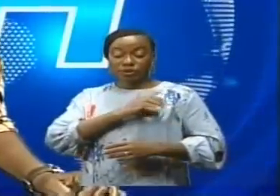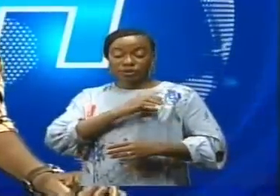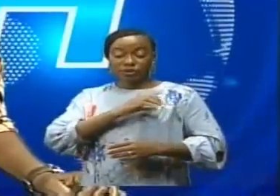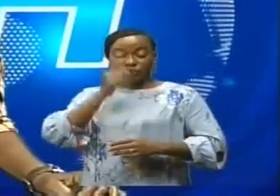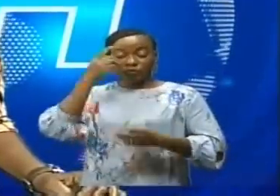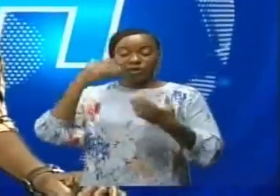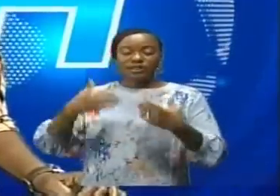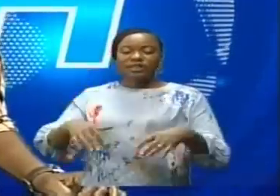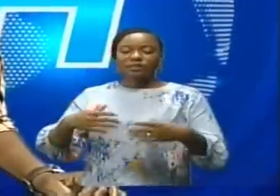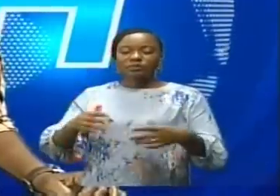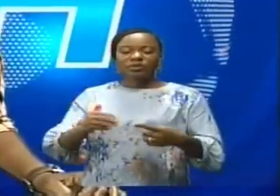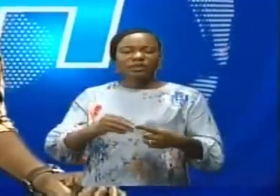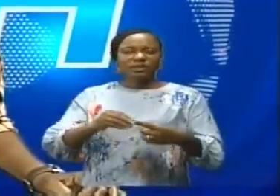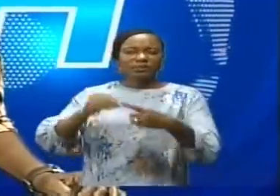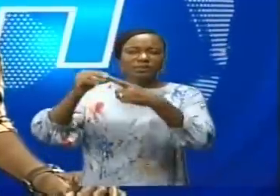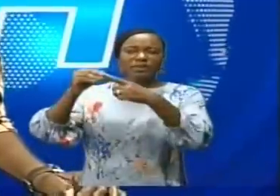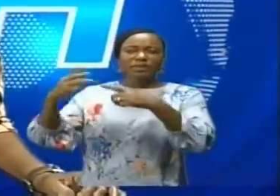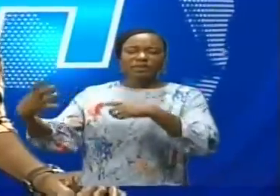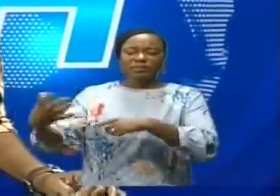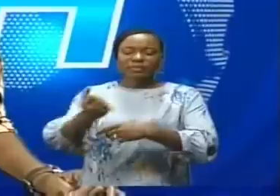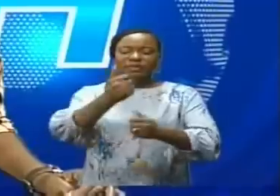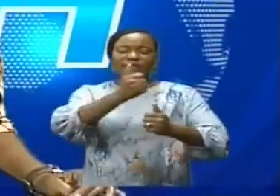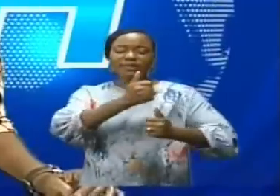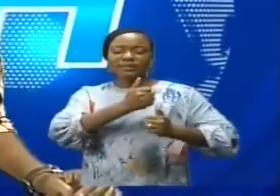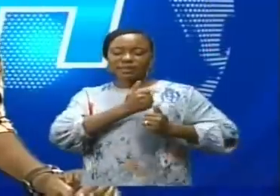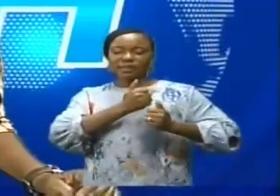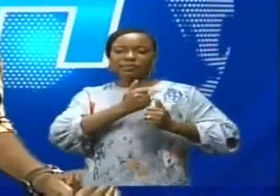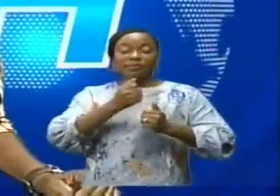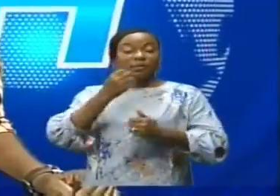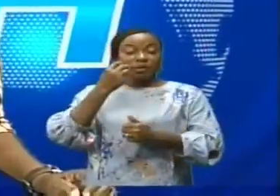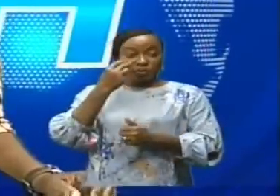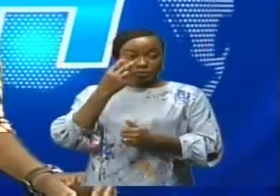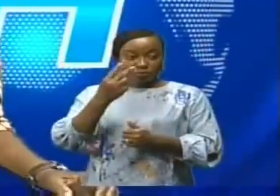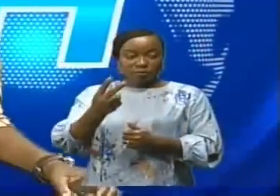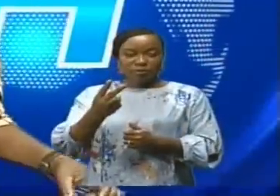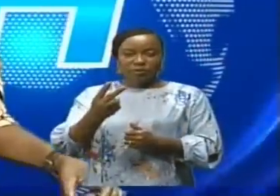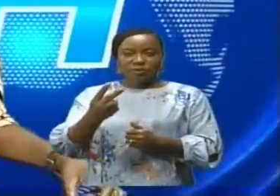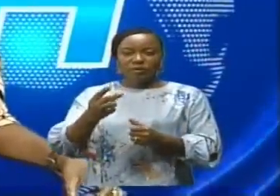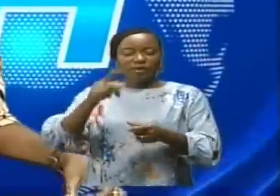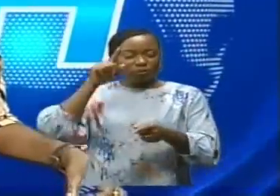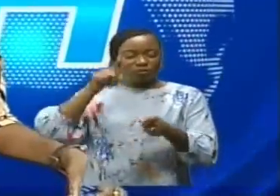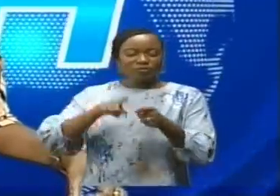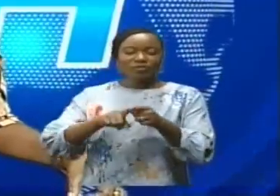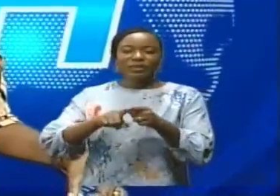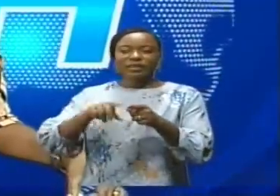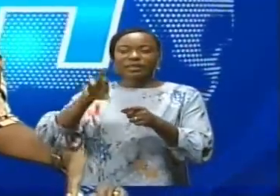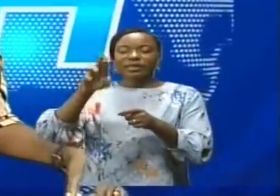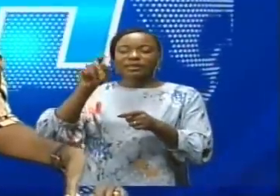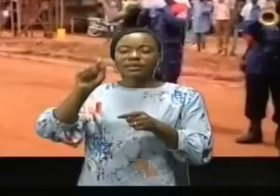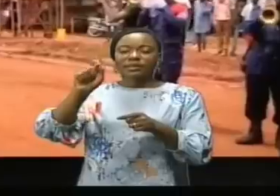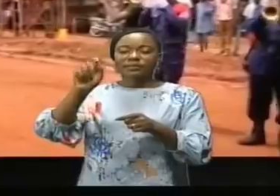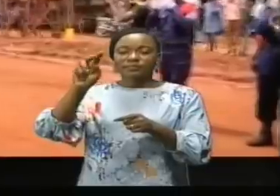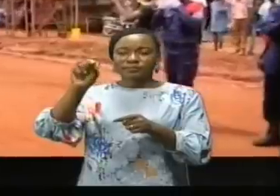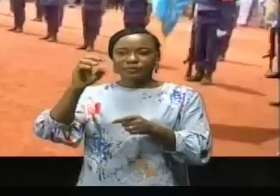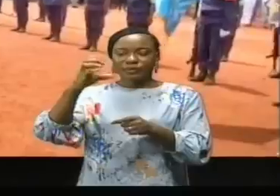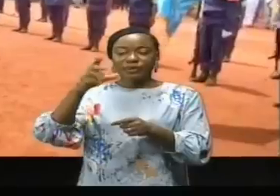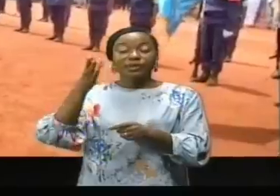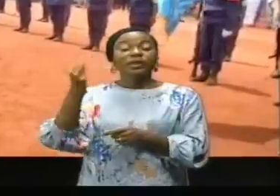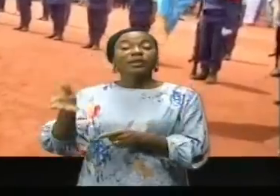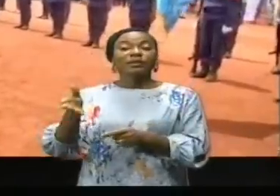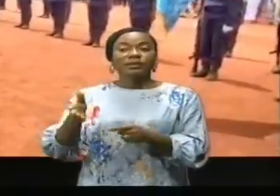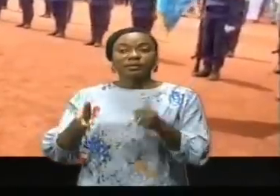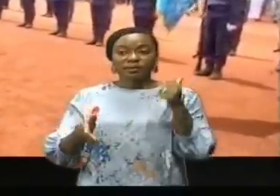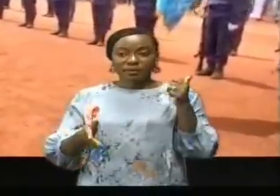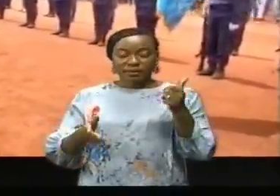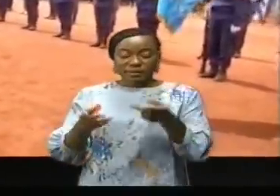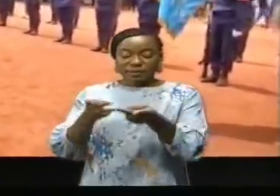cérémonie solennelle de prise d'armes. Retour en image avec nos confrères de la RTNT C'était